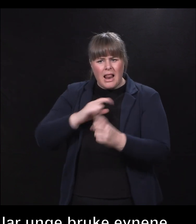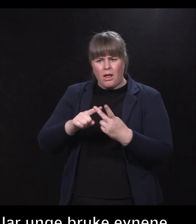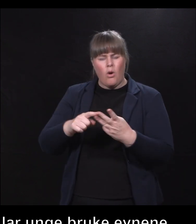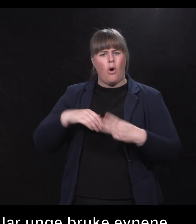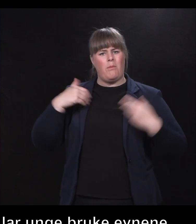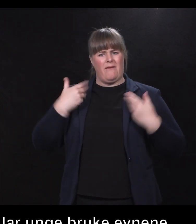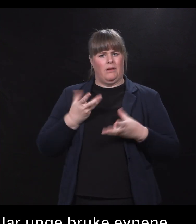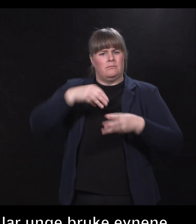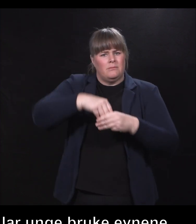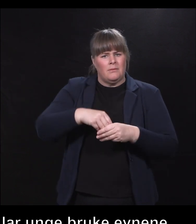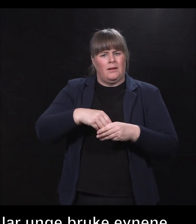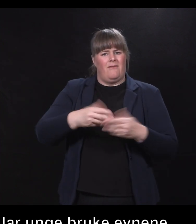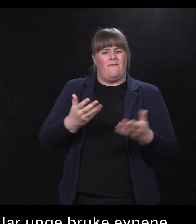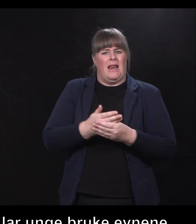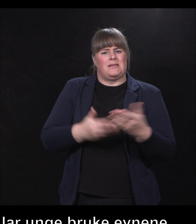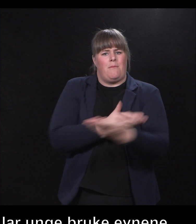fellesskap.